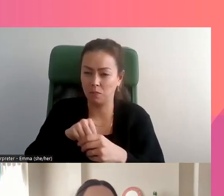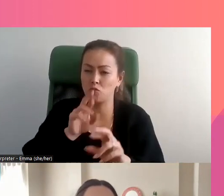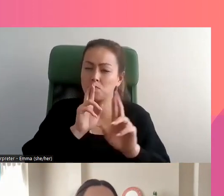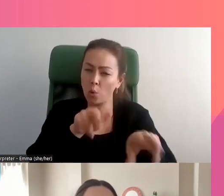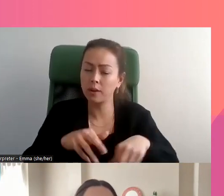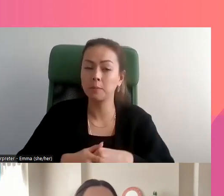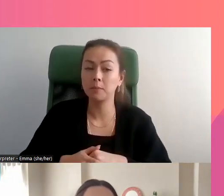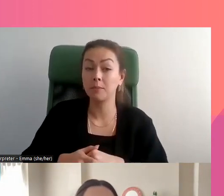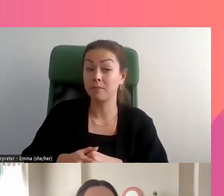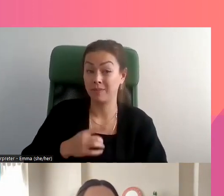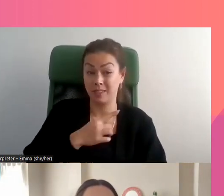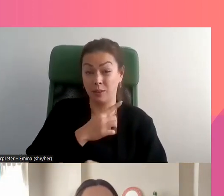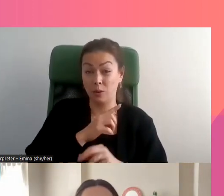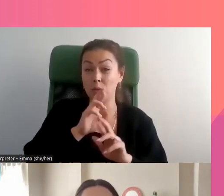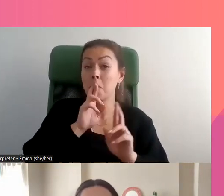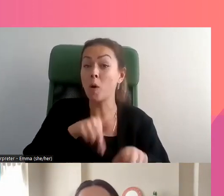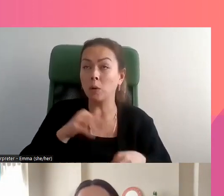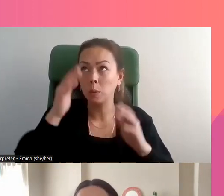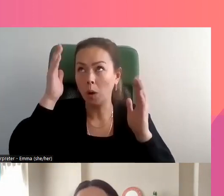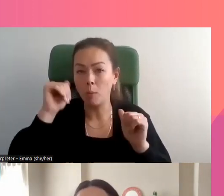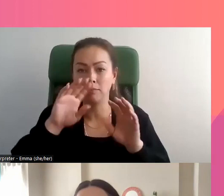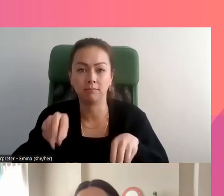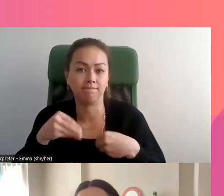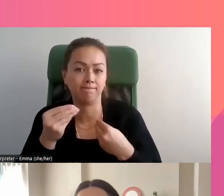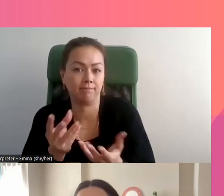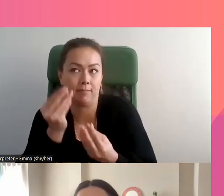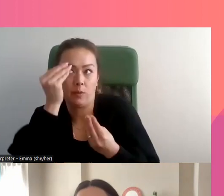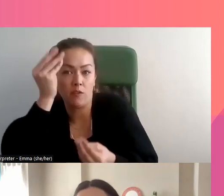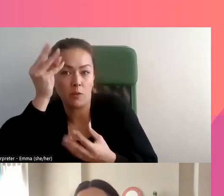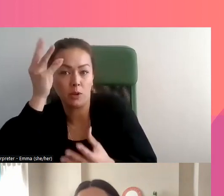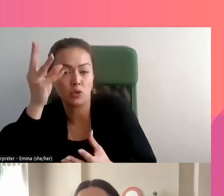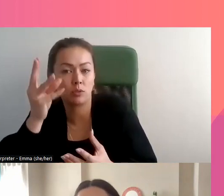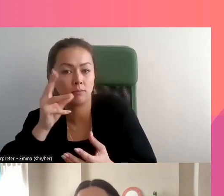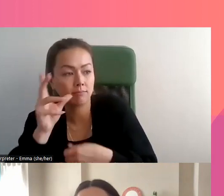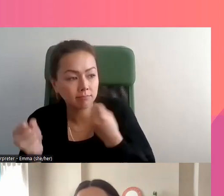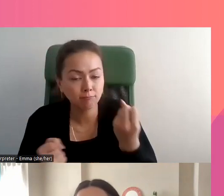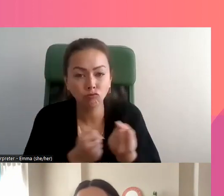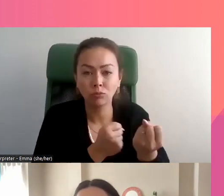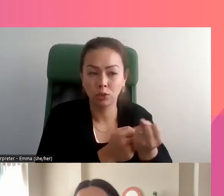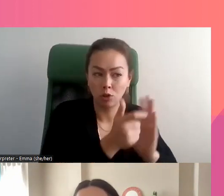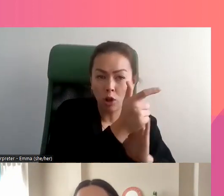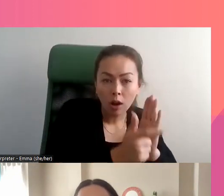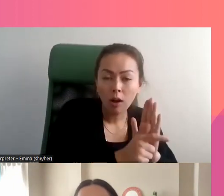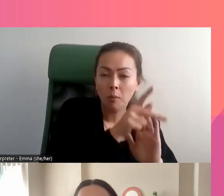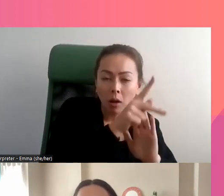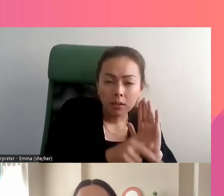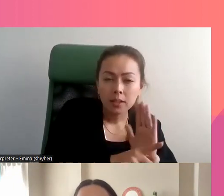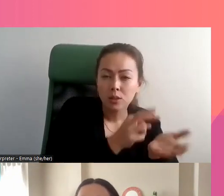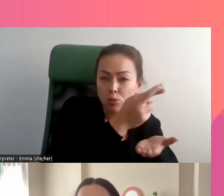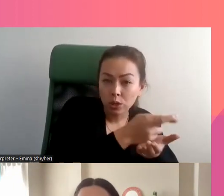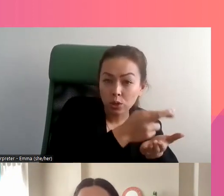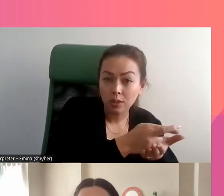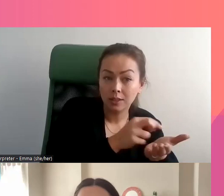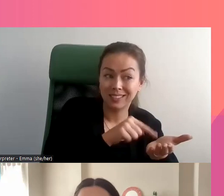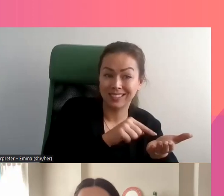Alors, nous espérons que ce rapport fournira l'information nécessaire pour faire en sorte que les lois, les politiques et les ressources canadiennes en lien